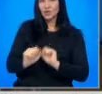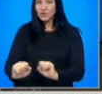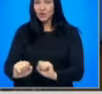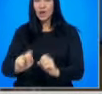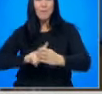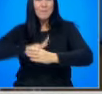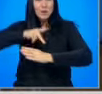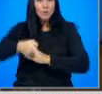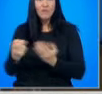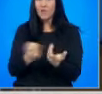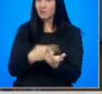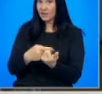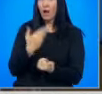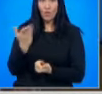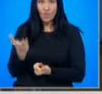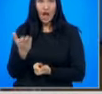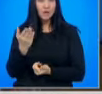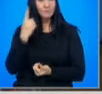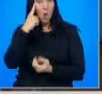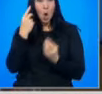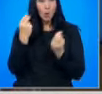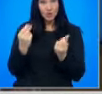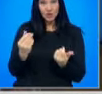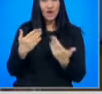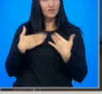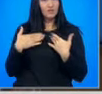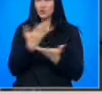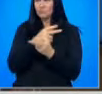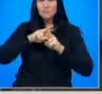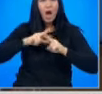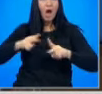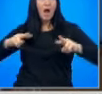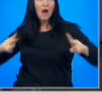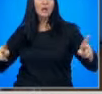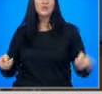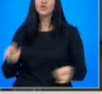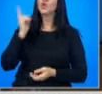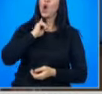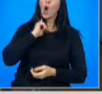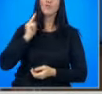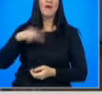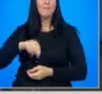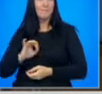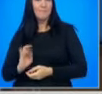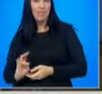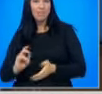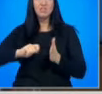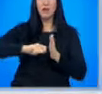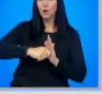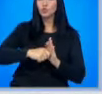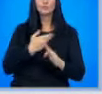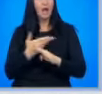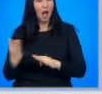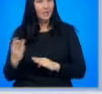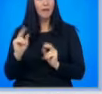Преодоляването на всяко от тях означаващо да разполагаш с много различни кодове, пинове, ключове и така